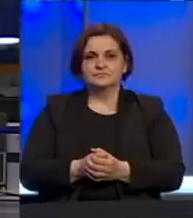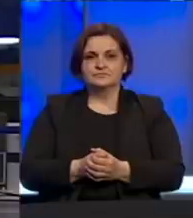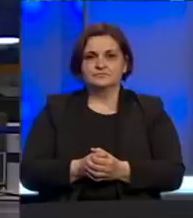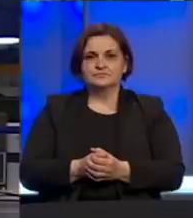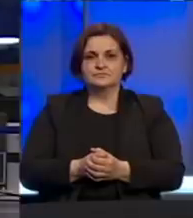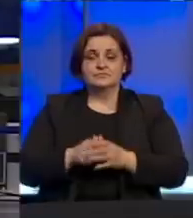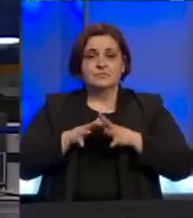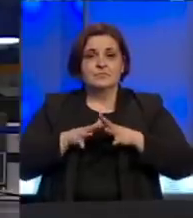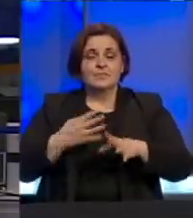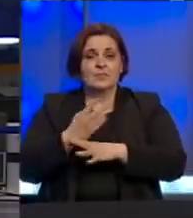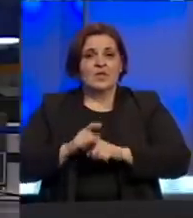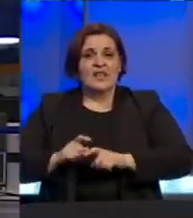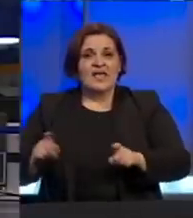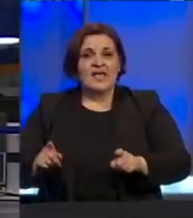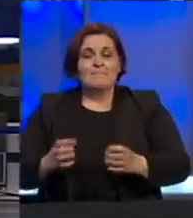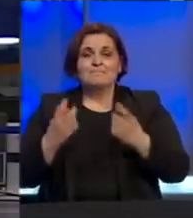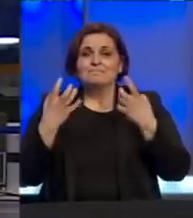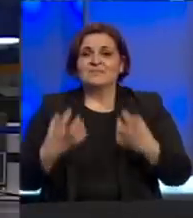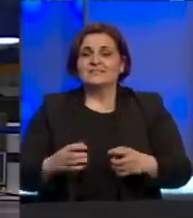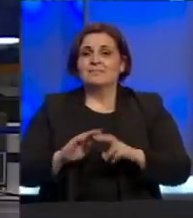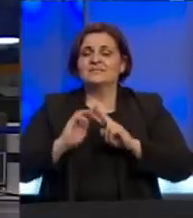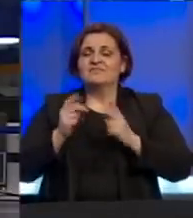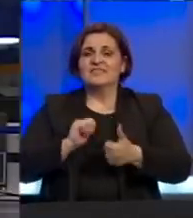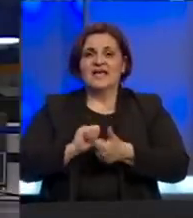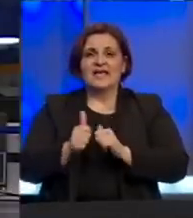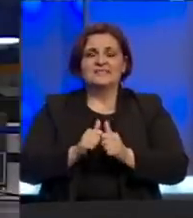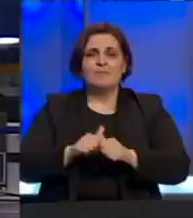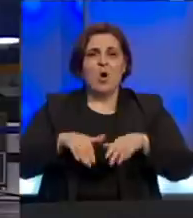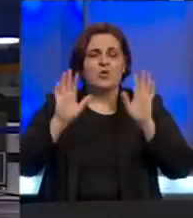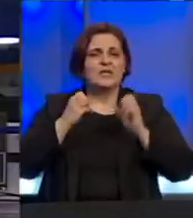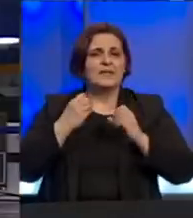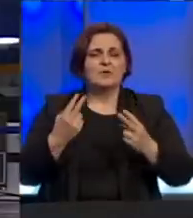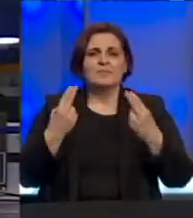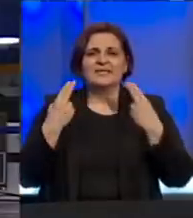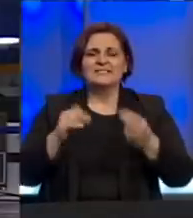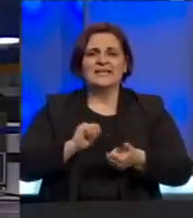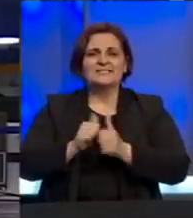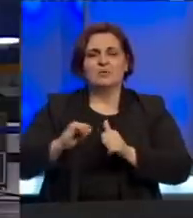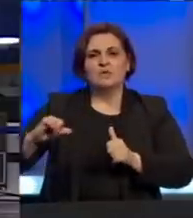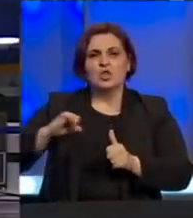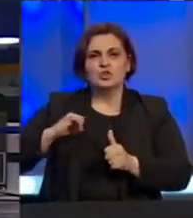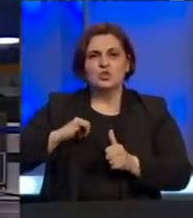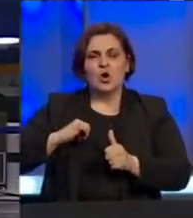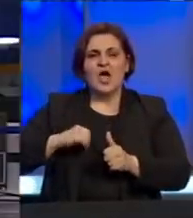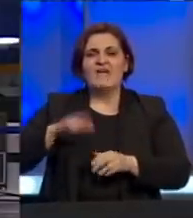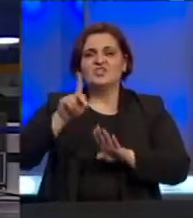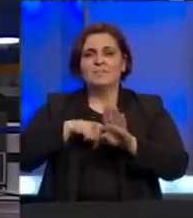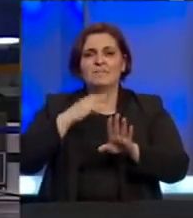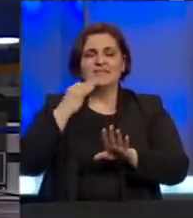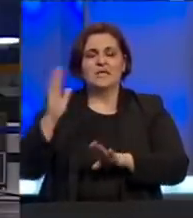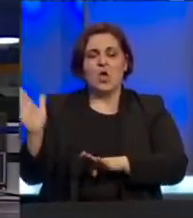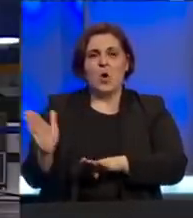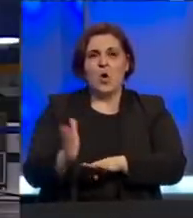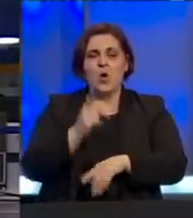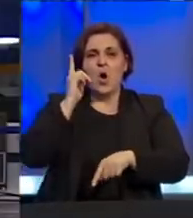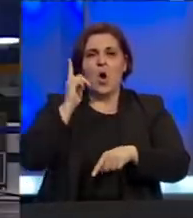Pandemija koronavirusa zamrznula je svijet sporta Otkazani su brojni značajni sportski događaj a već mjesec dana prošlo